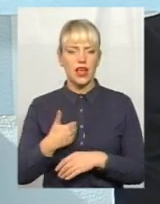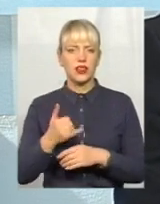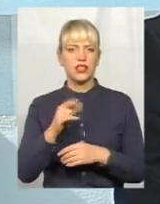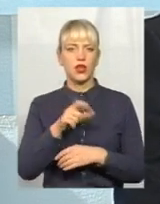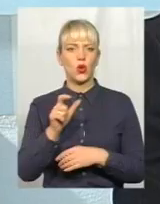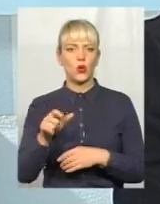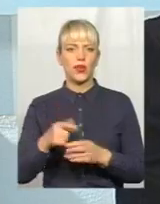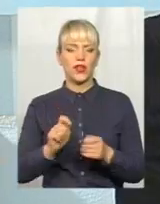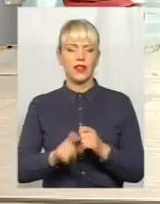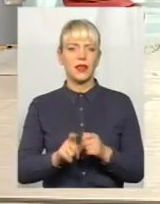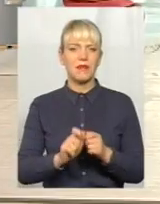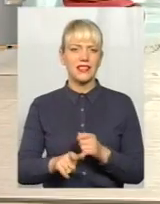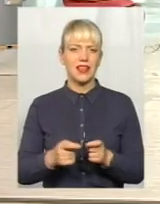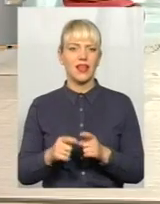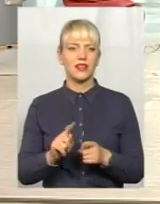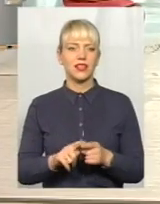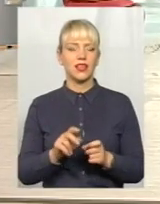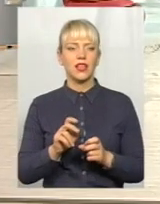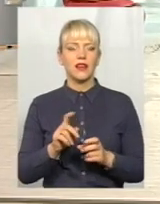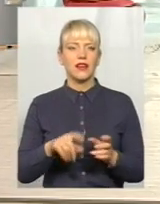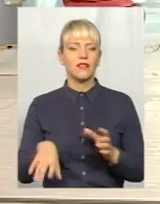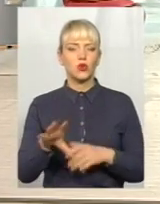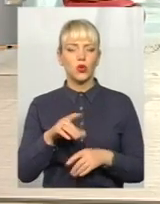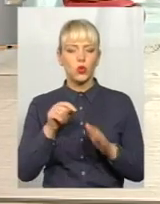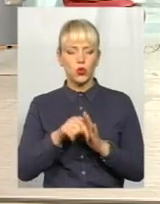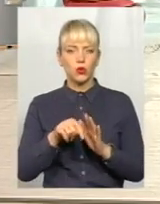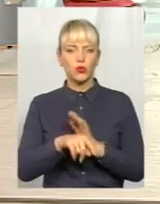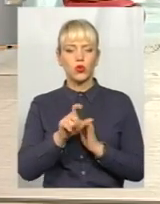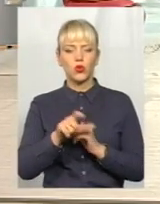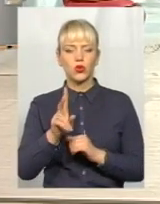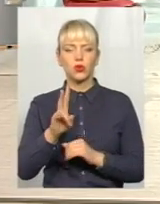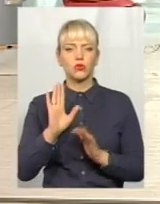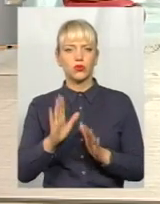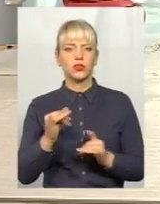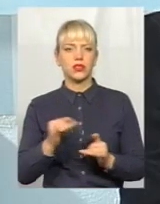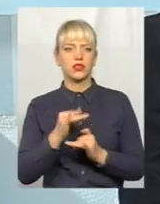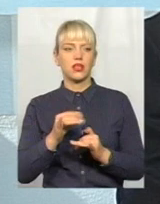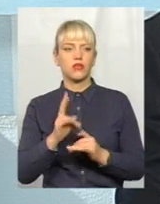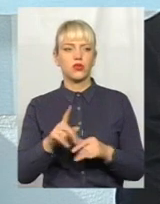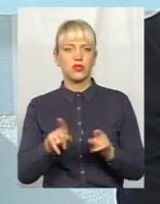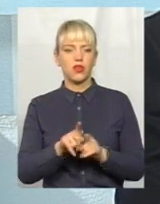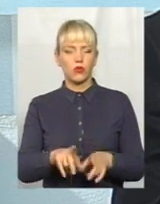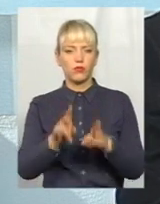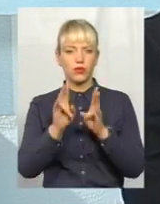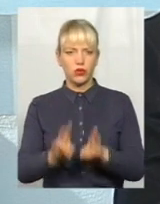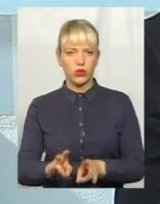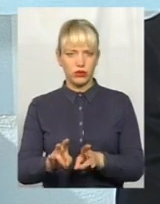людей, меценатов, як Борис Васильович каже. Тобто люди, які будуть зацікавлені, хто з такою бідою